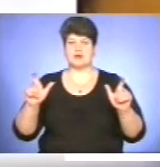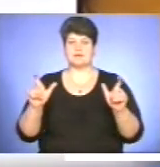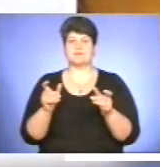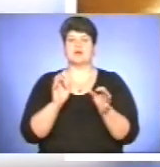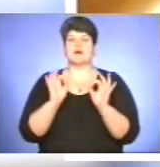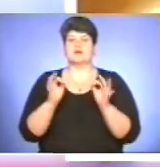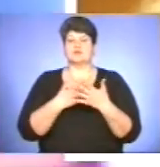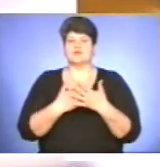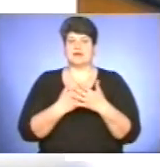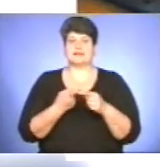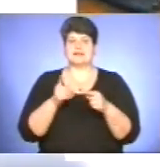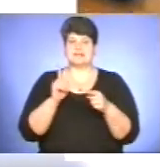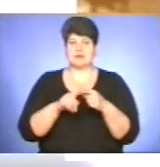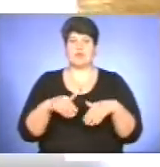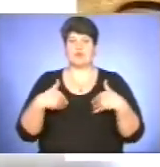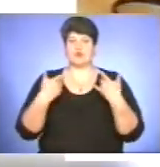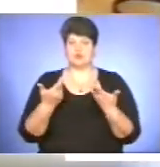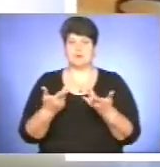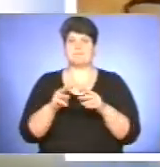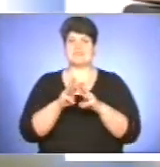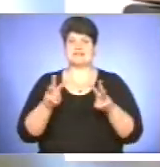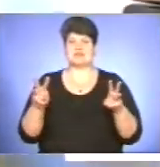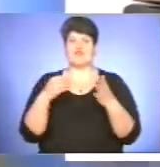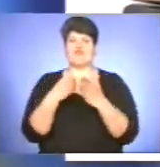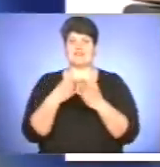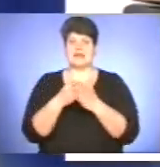установи пропонує Міністерство фінансів України.